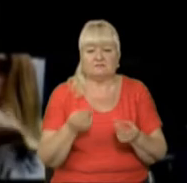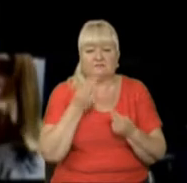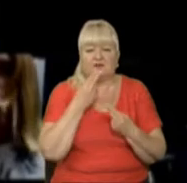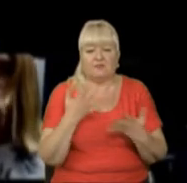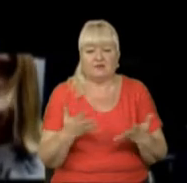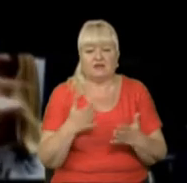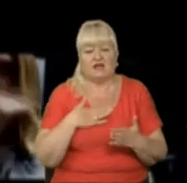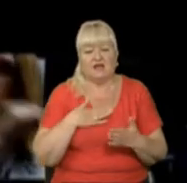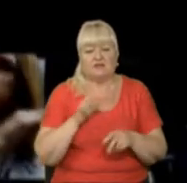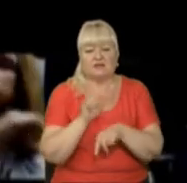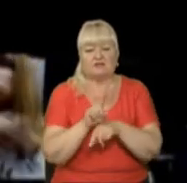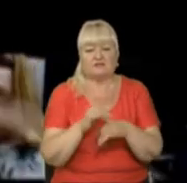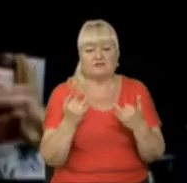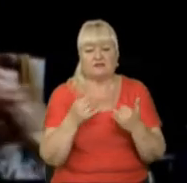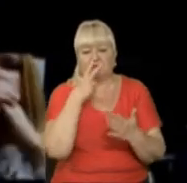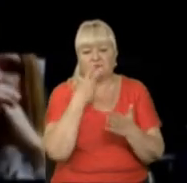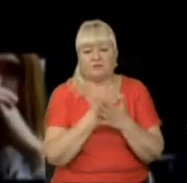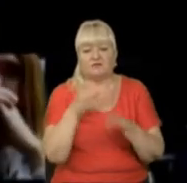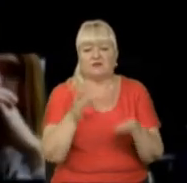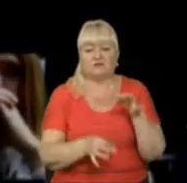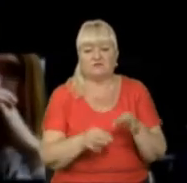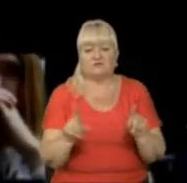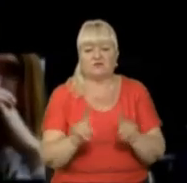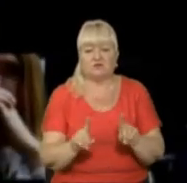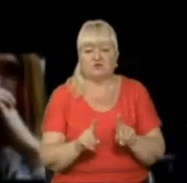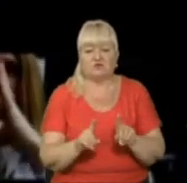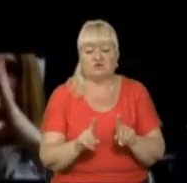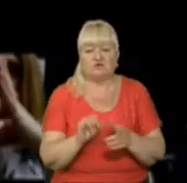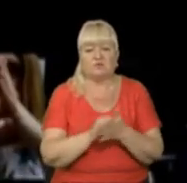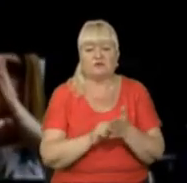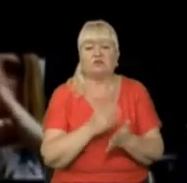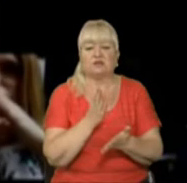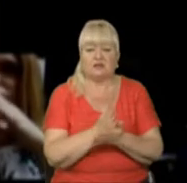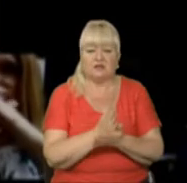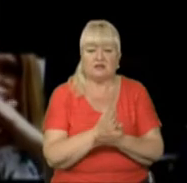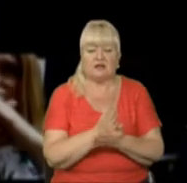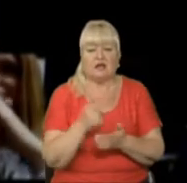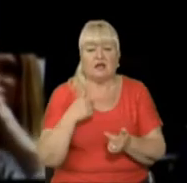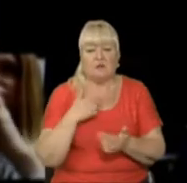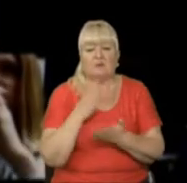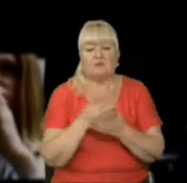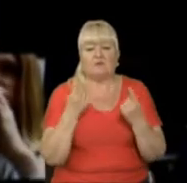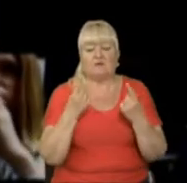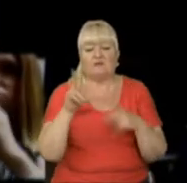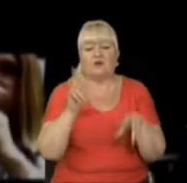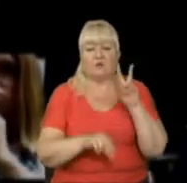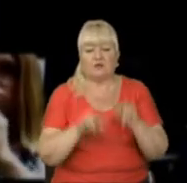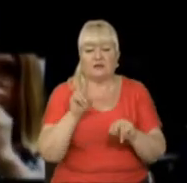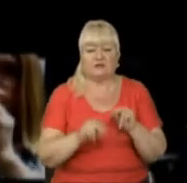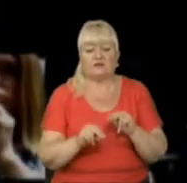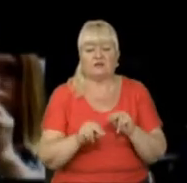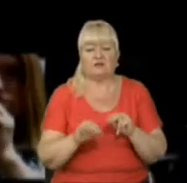Наше завдання зараз, власне, показати в суді, що все ж таки мотиви є. Не плекаємо велику надію на національні суди і